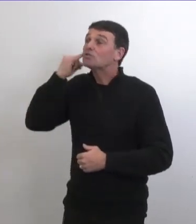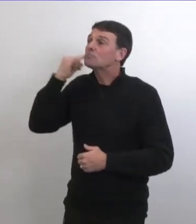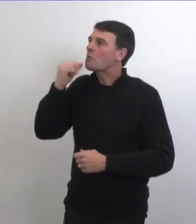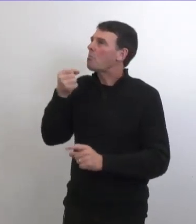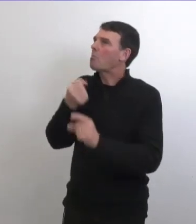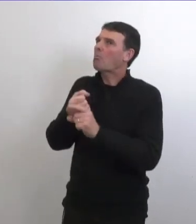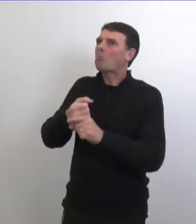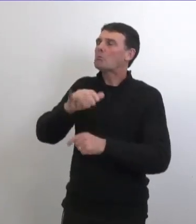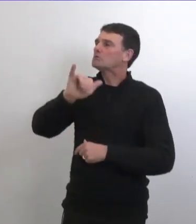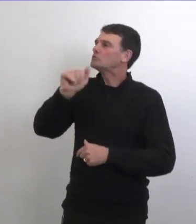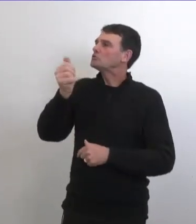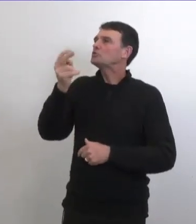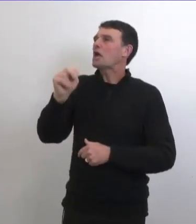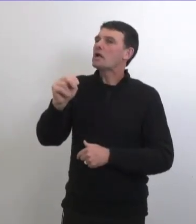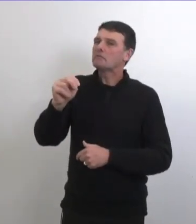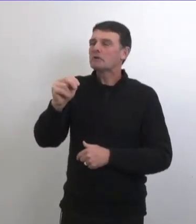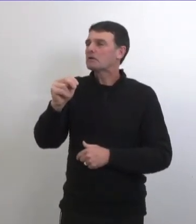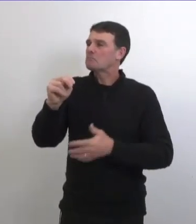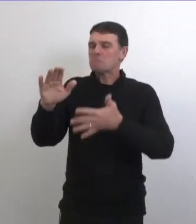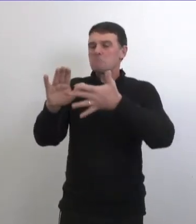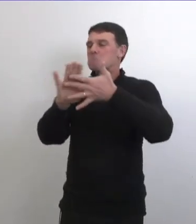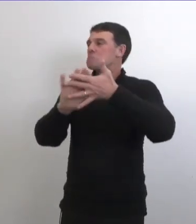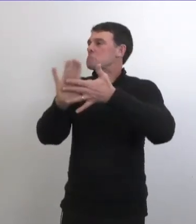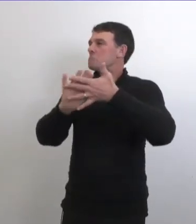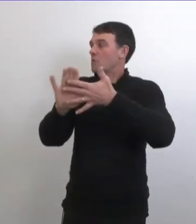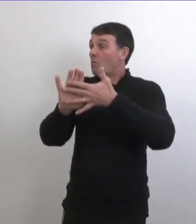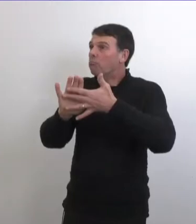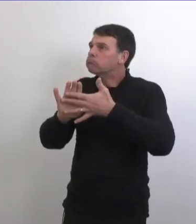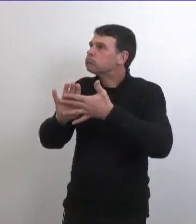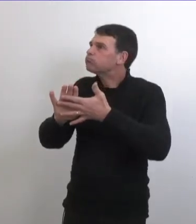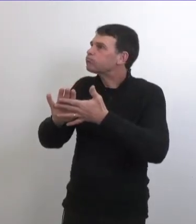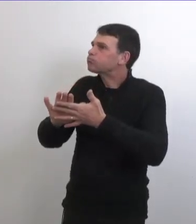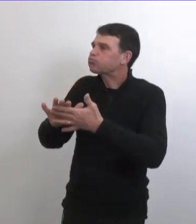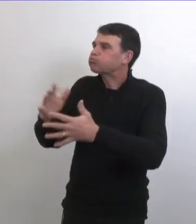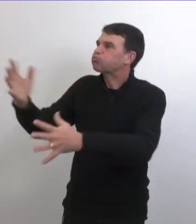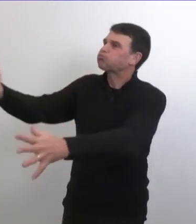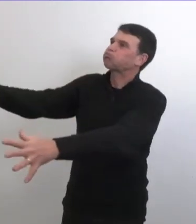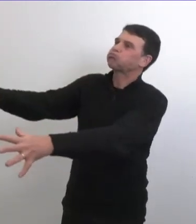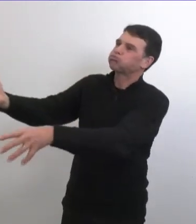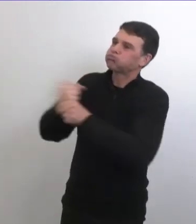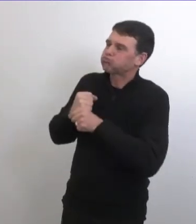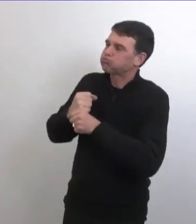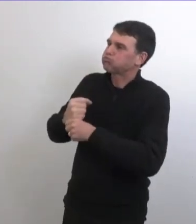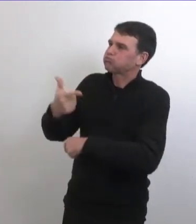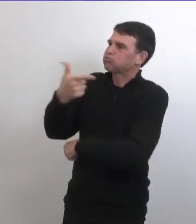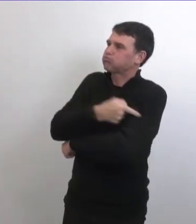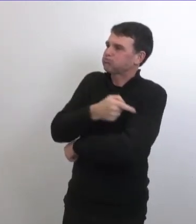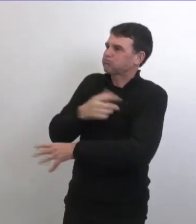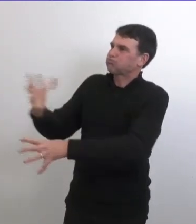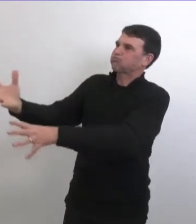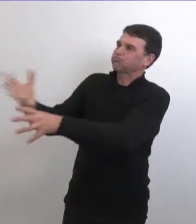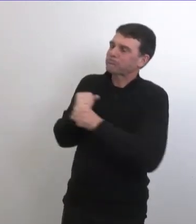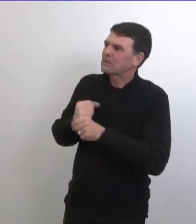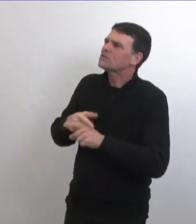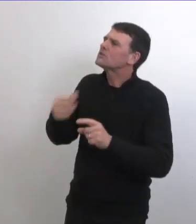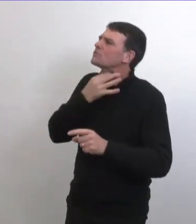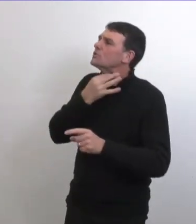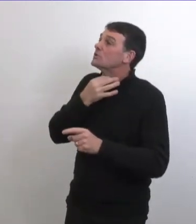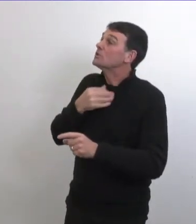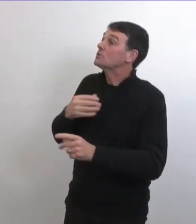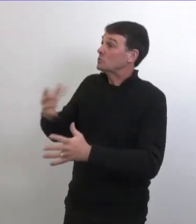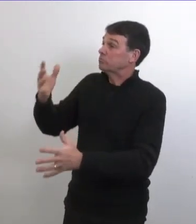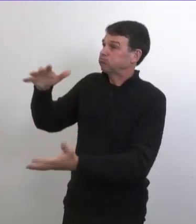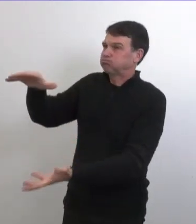alors disons que au début de l'année 2021 si on devait recevoir une très grande commande de